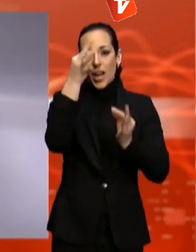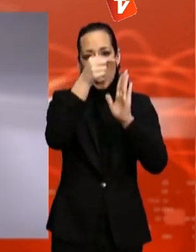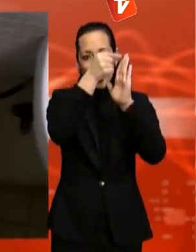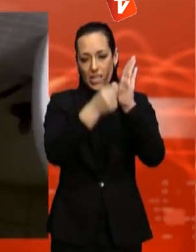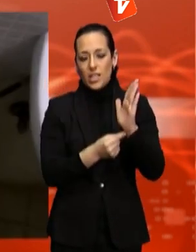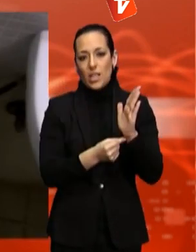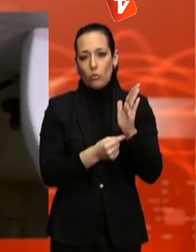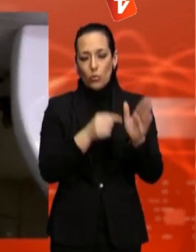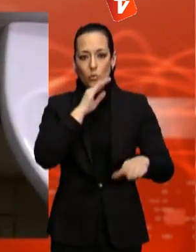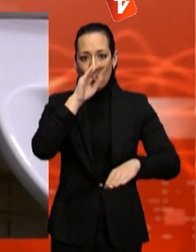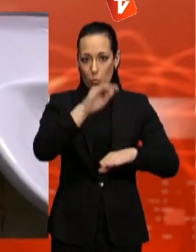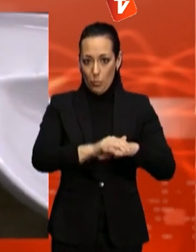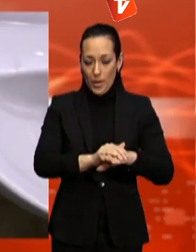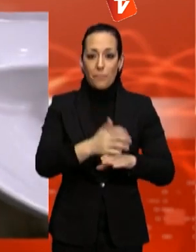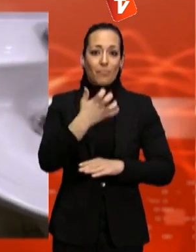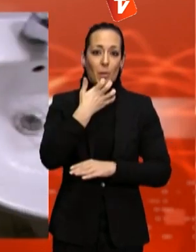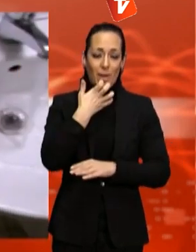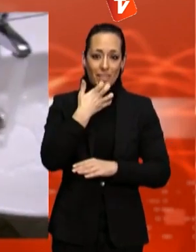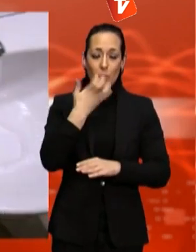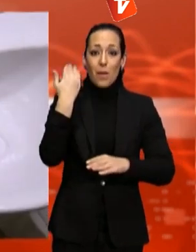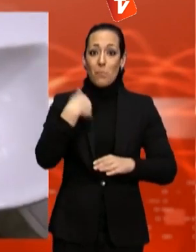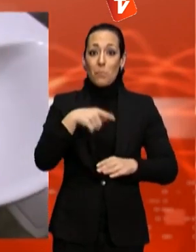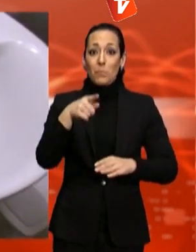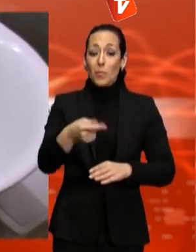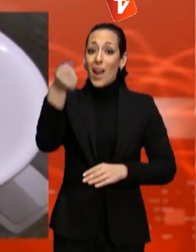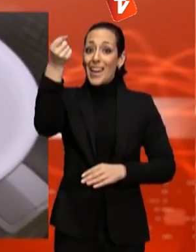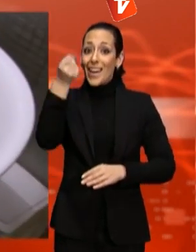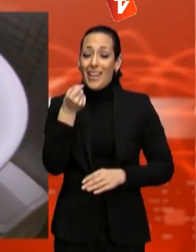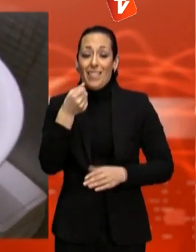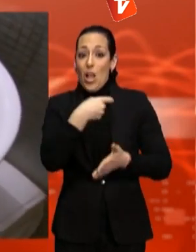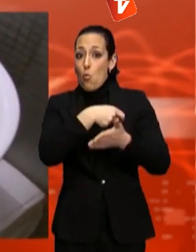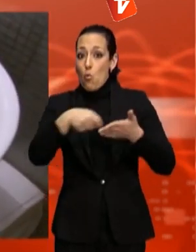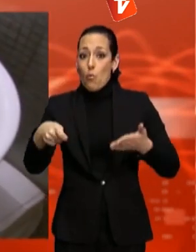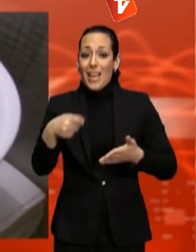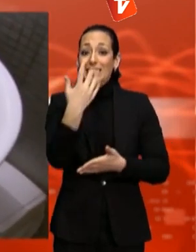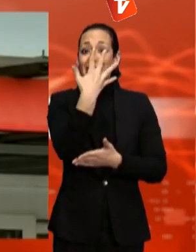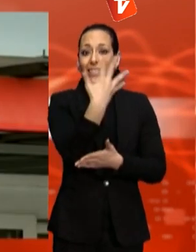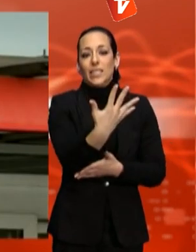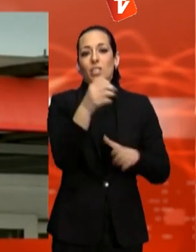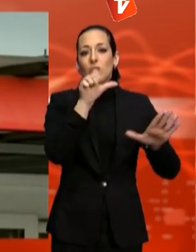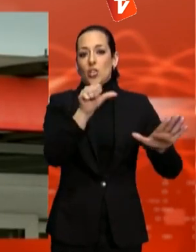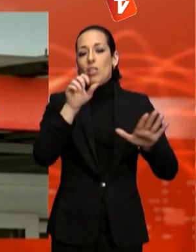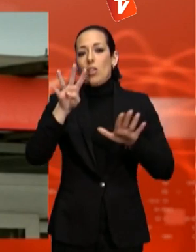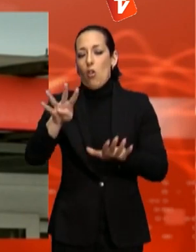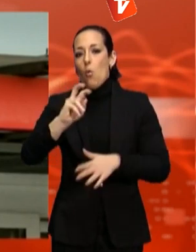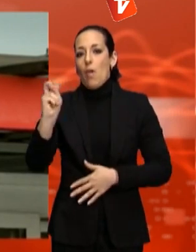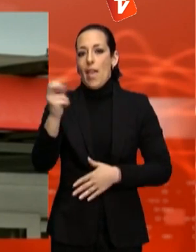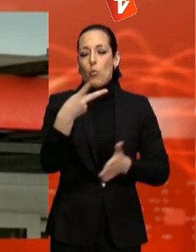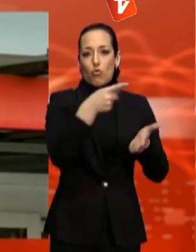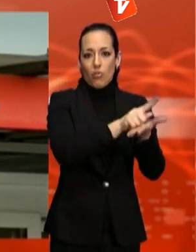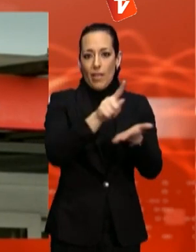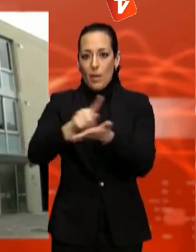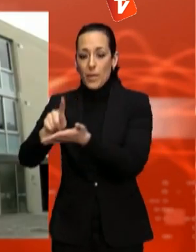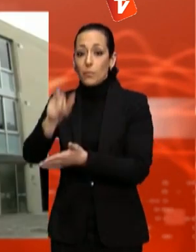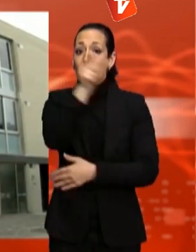iguals o inferiors a l'indicador de renda de suficiència, que és de 569 euros mensuals. Les persones que vulguin